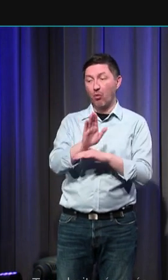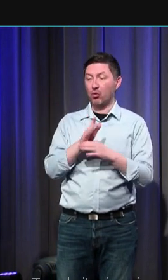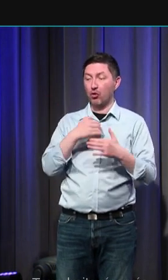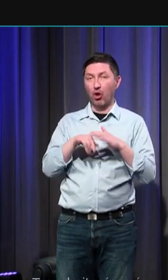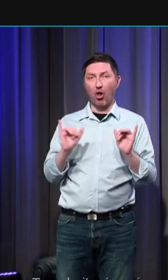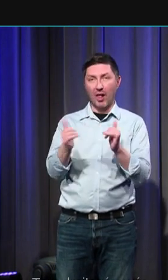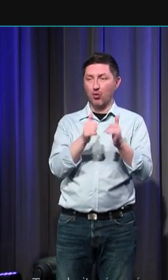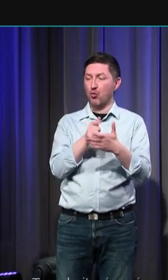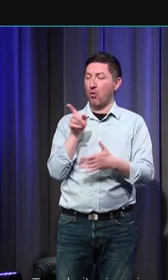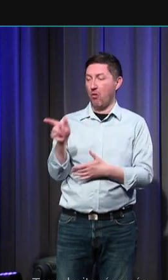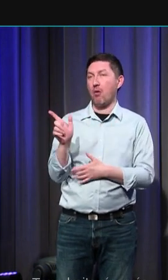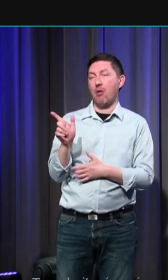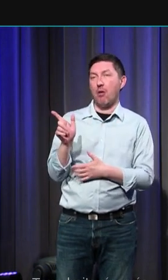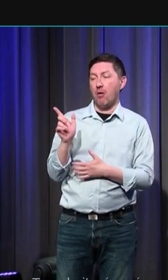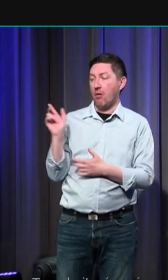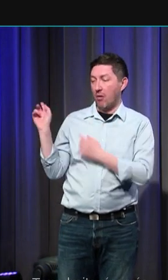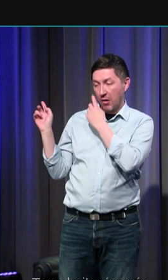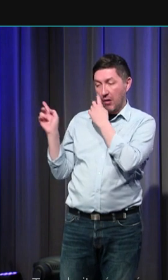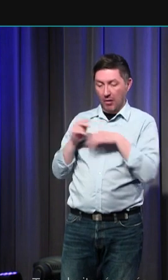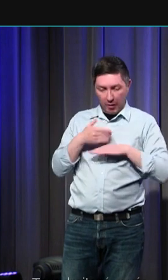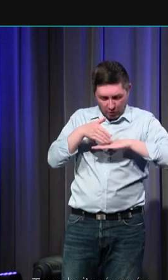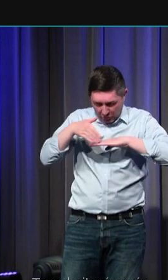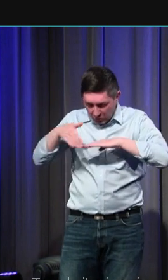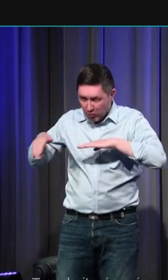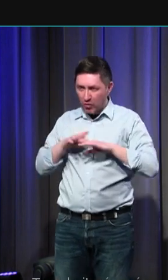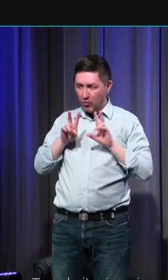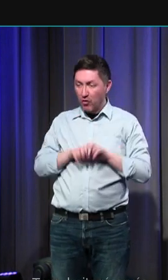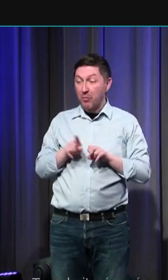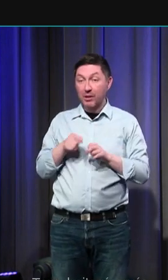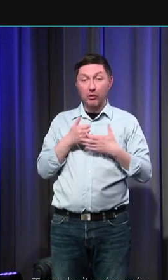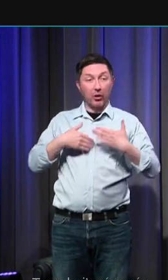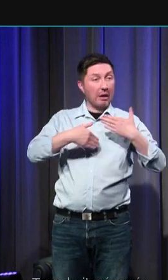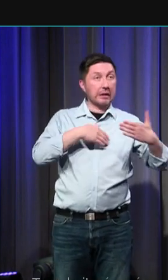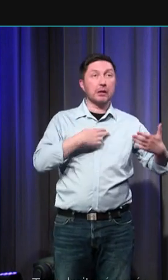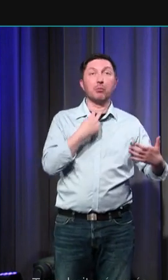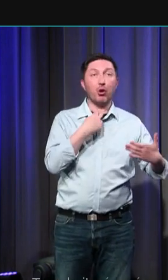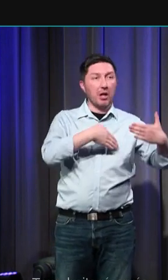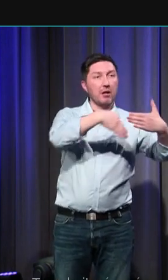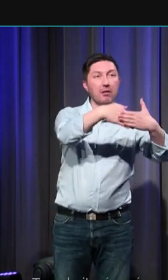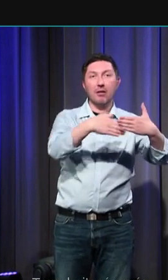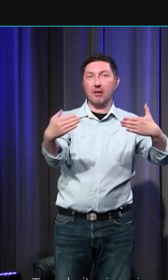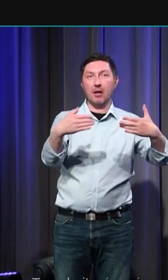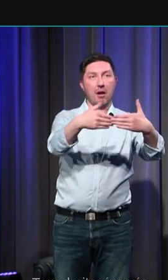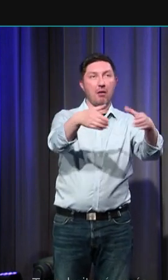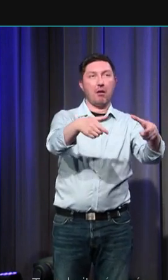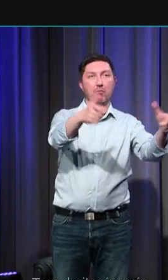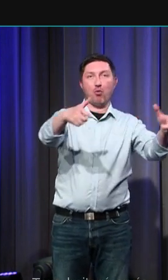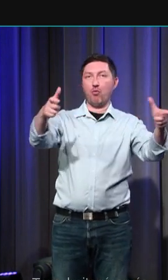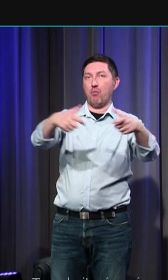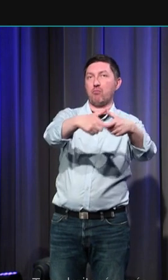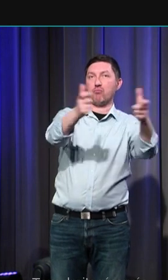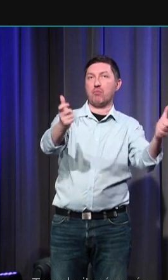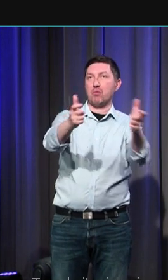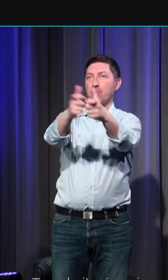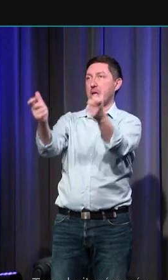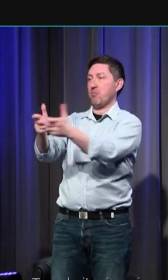on est évidemment strictement limité par le dessin des bâtiments il est impossible de pouvoir outrepasser et